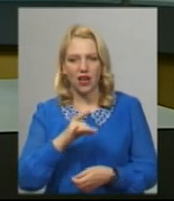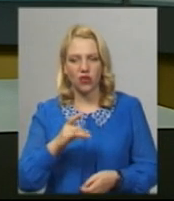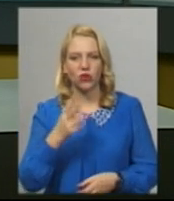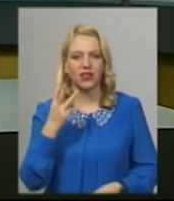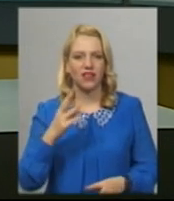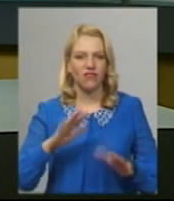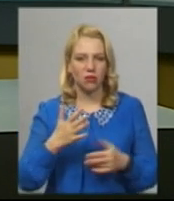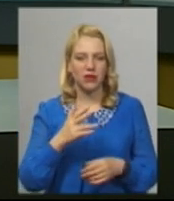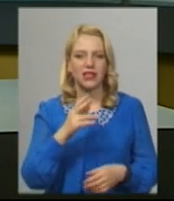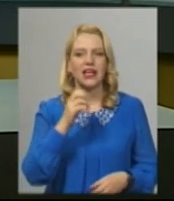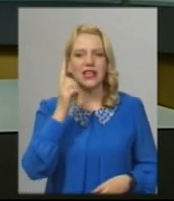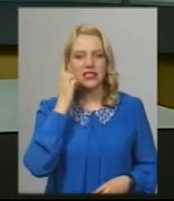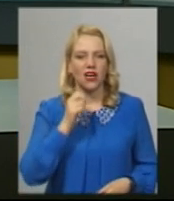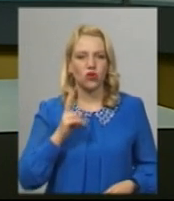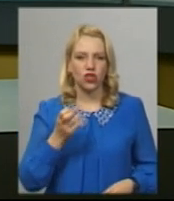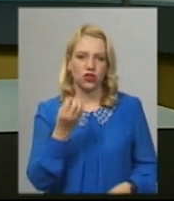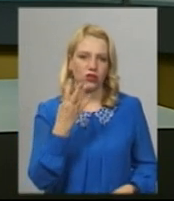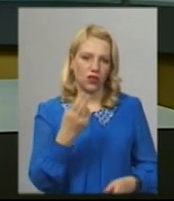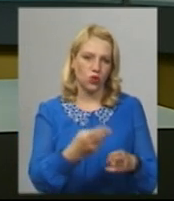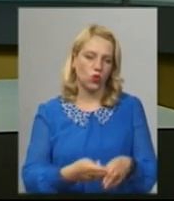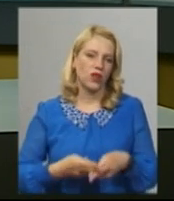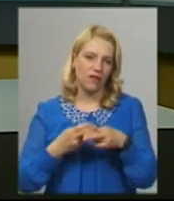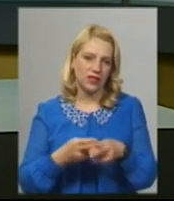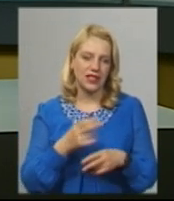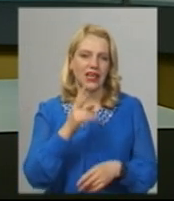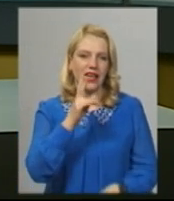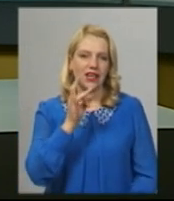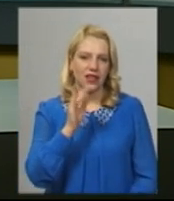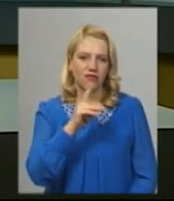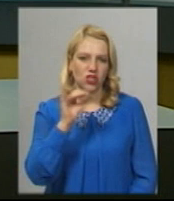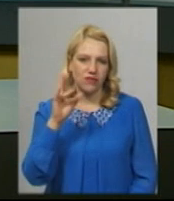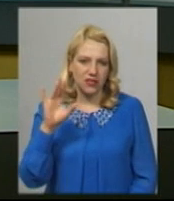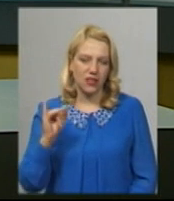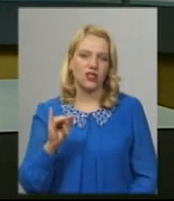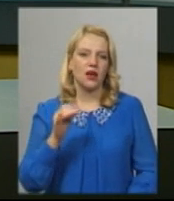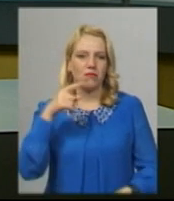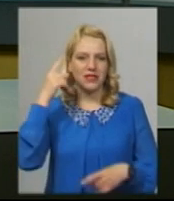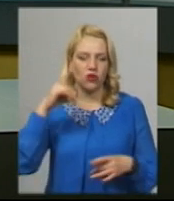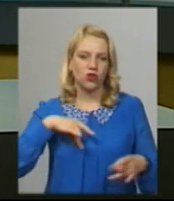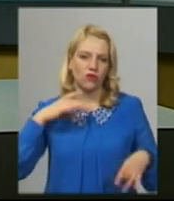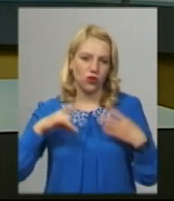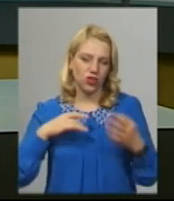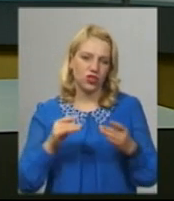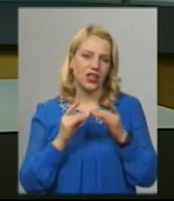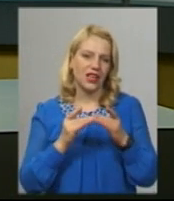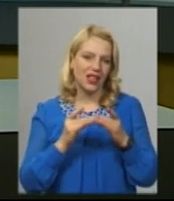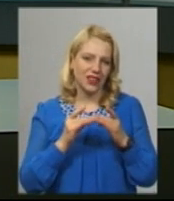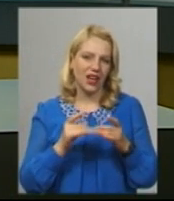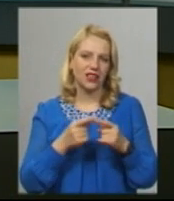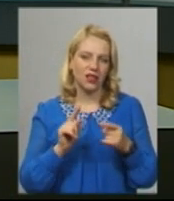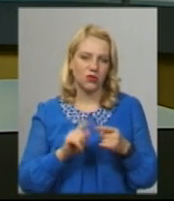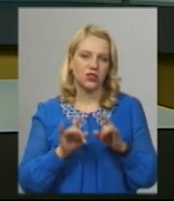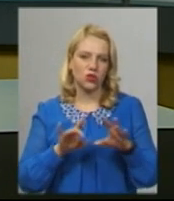Старокостянтинів, 14 – в Дунаєвецькому районі, в Кривчицькому психоневрологічному інтернаті Про це Суспільному розповіла директорка